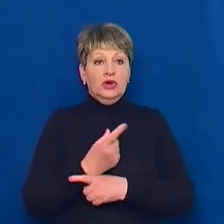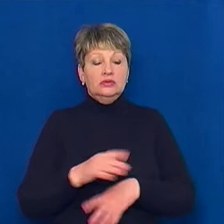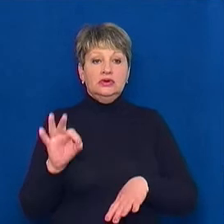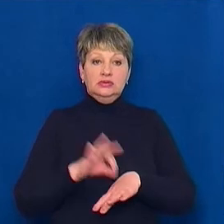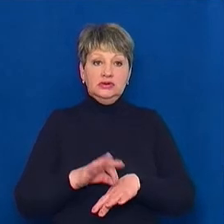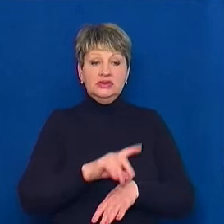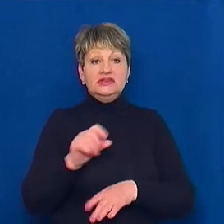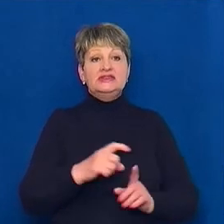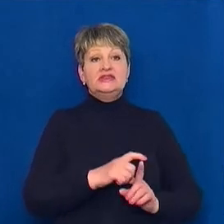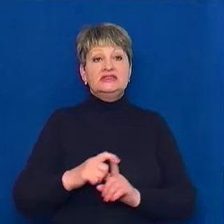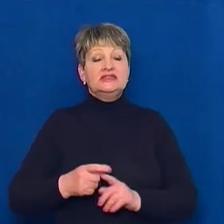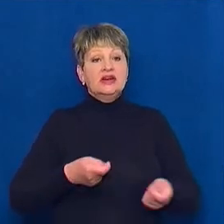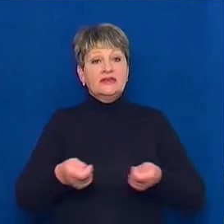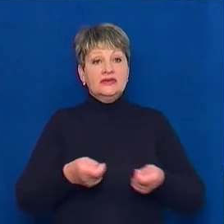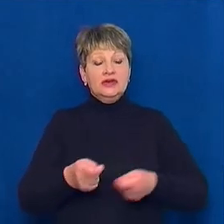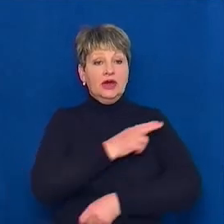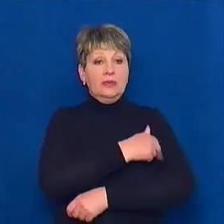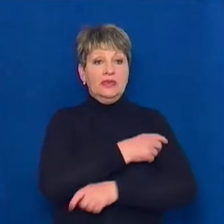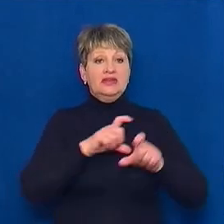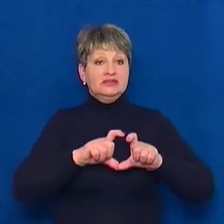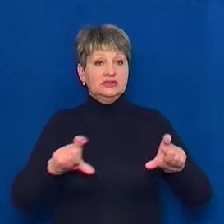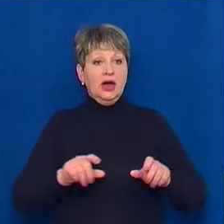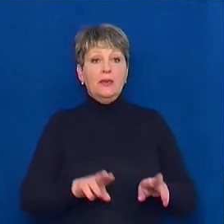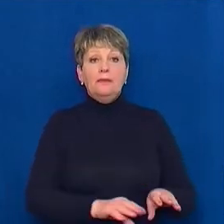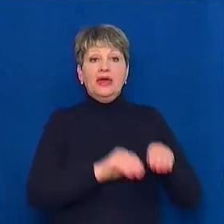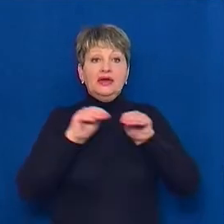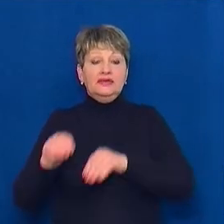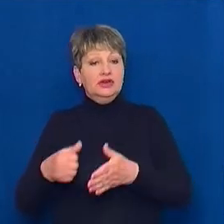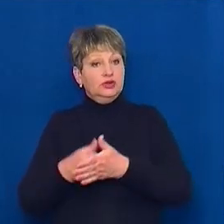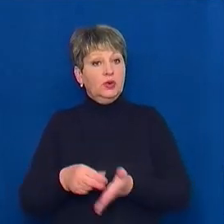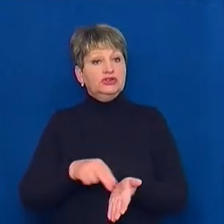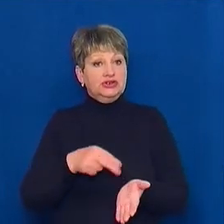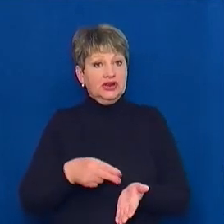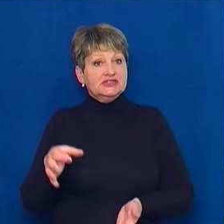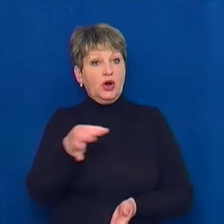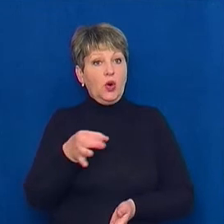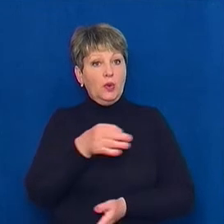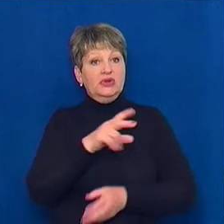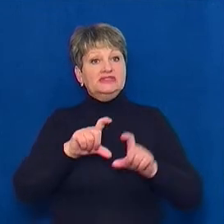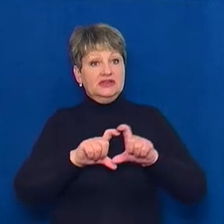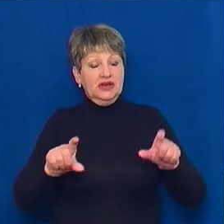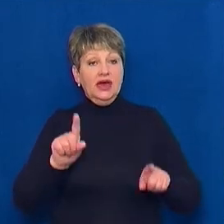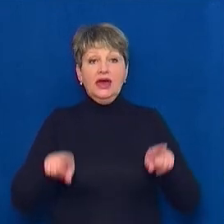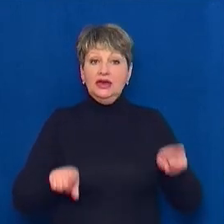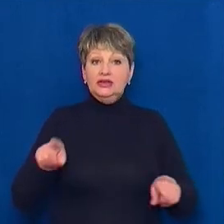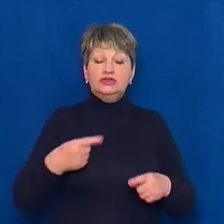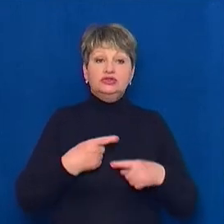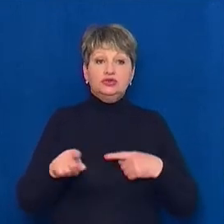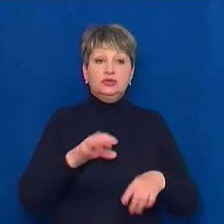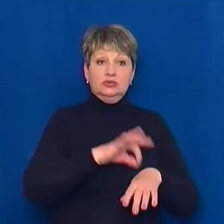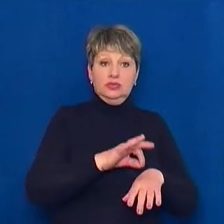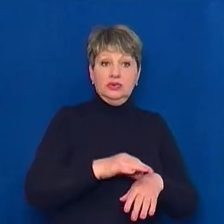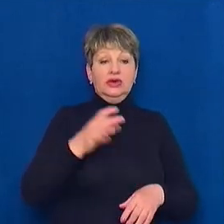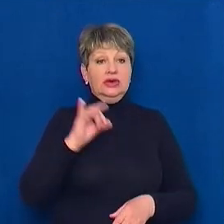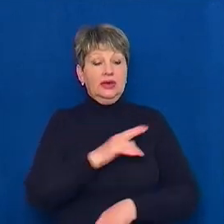Зі слів керівника медзакладу Олександра Федорука, їх перевели до Черкаської обласної лікарні. Інші пацієнти та медперсонала – це